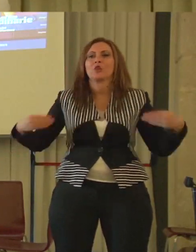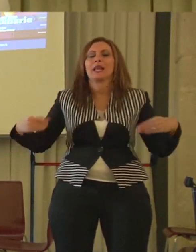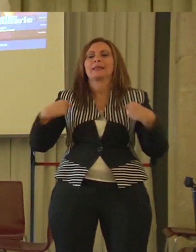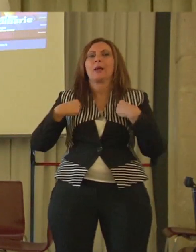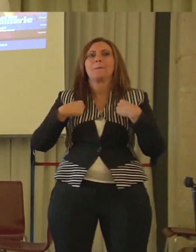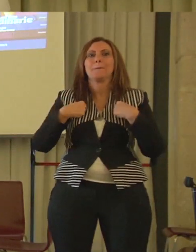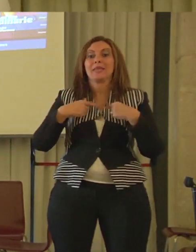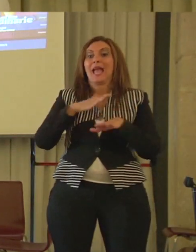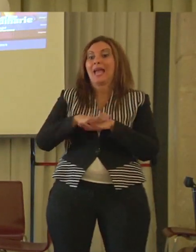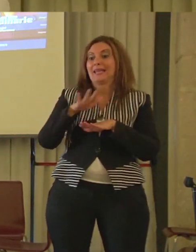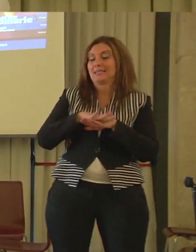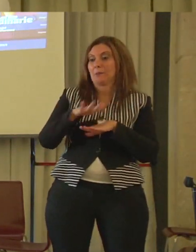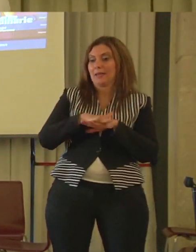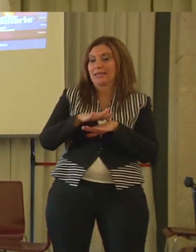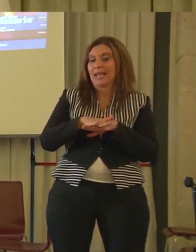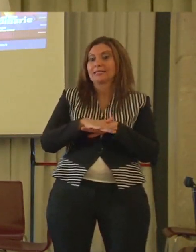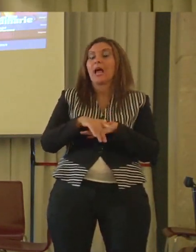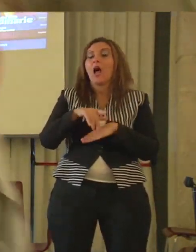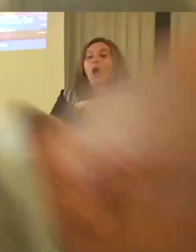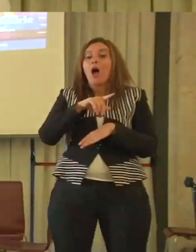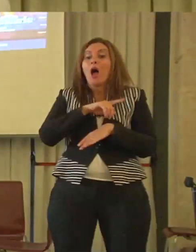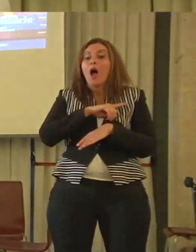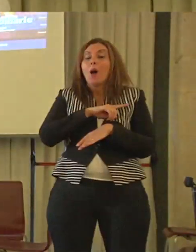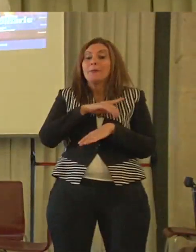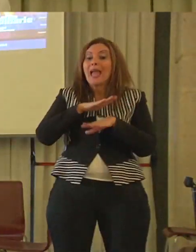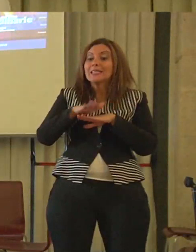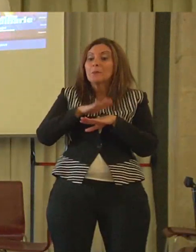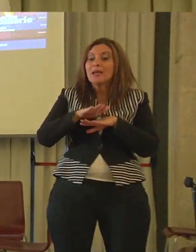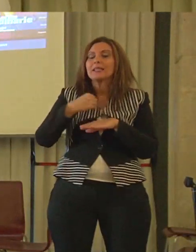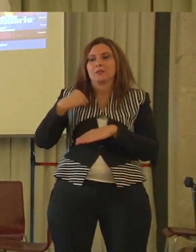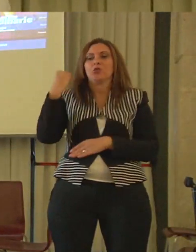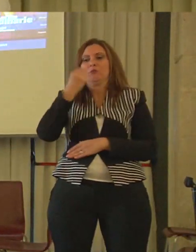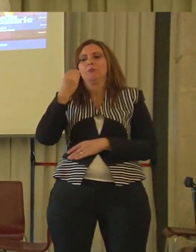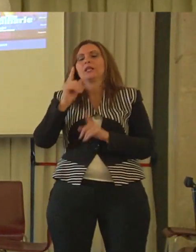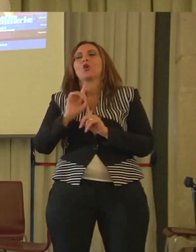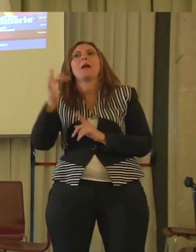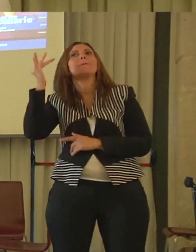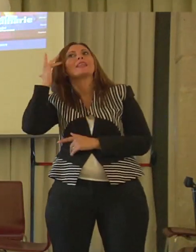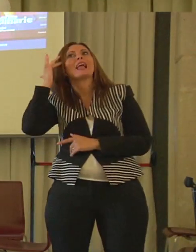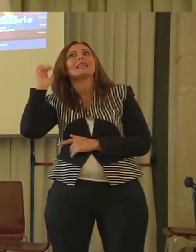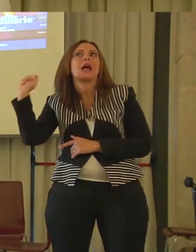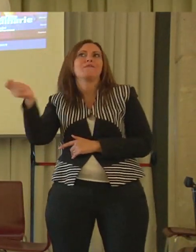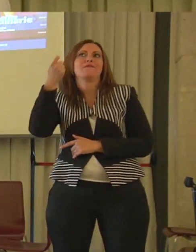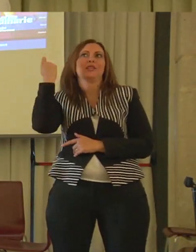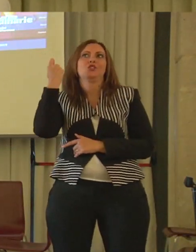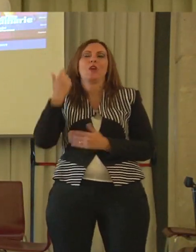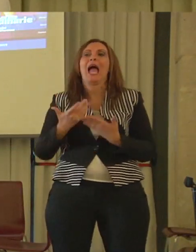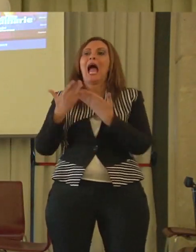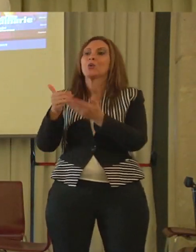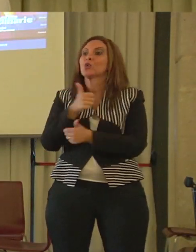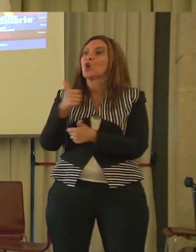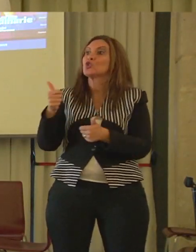esperienza, perché semplicemente credo che avere una mentalità vincente non aiuta solo gli audaci,